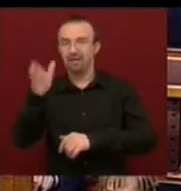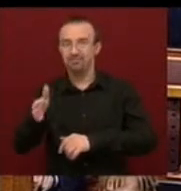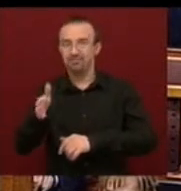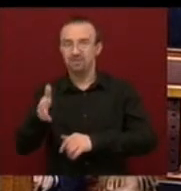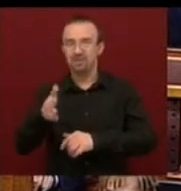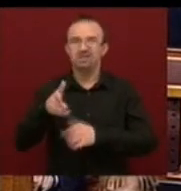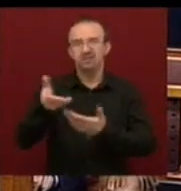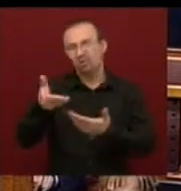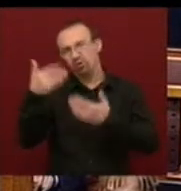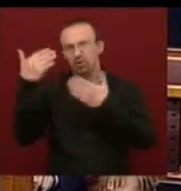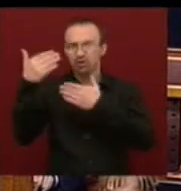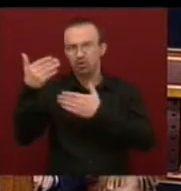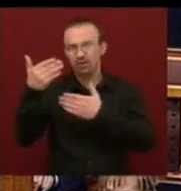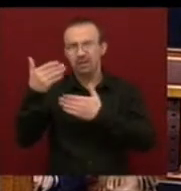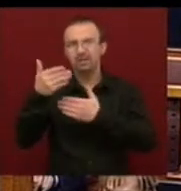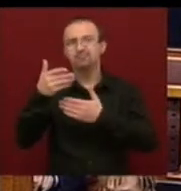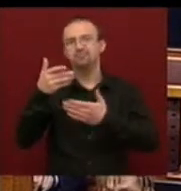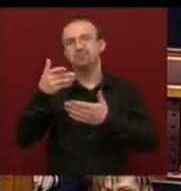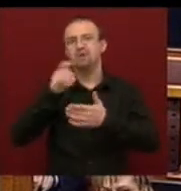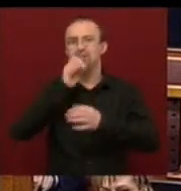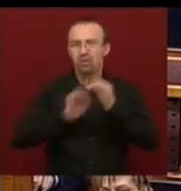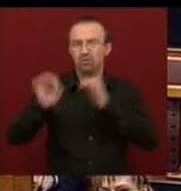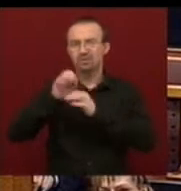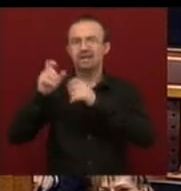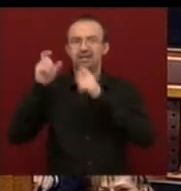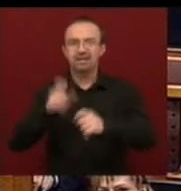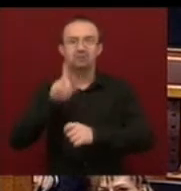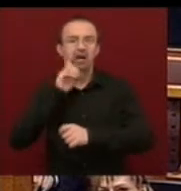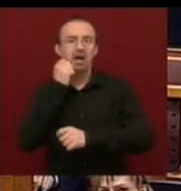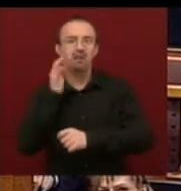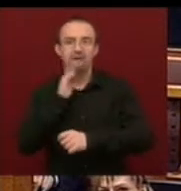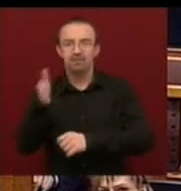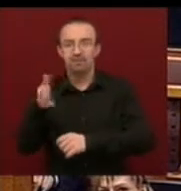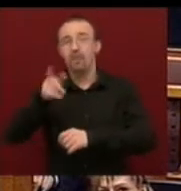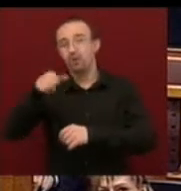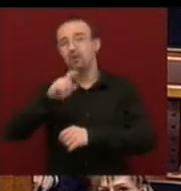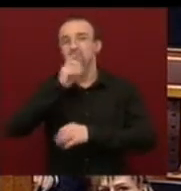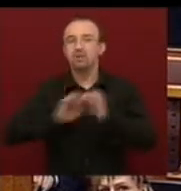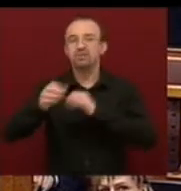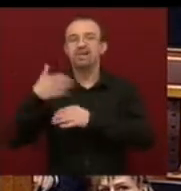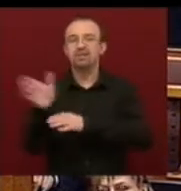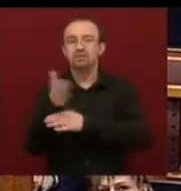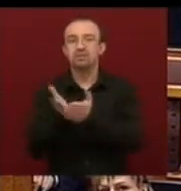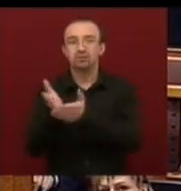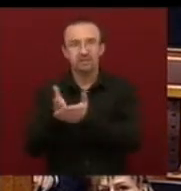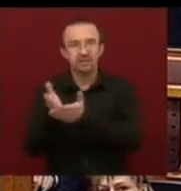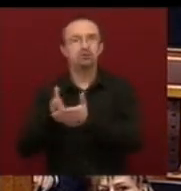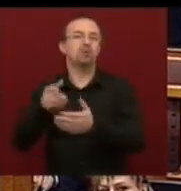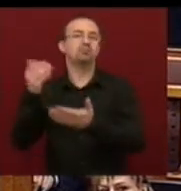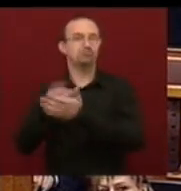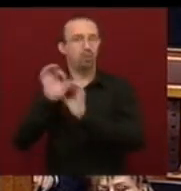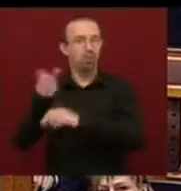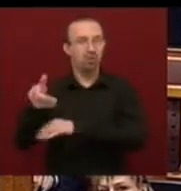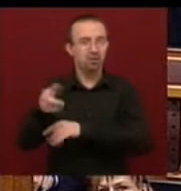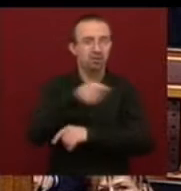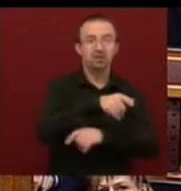fanyologva, de üdvözölték az IMF Magyarországra érkezését, azaz ők Magyarország nemzetközi kiszolgáltatottságában érdekeltek. A